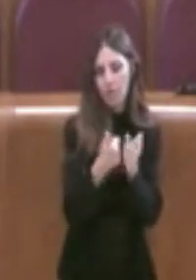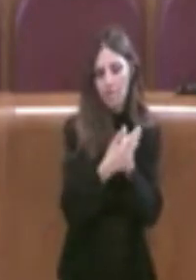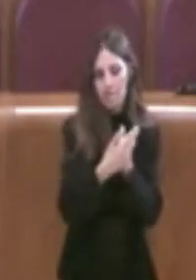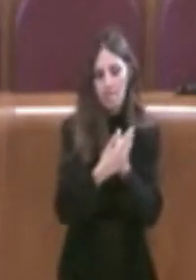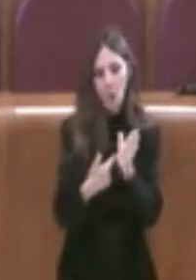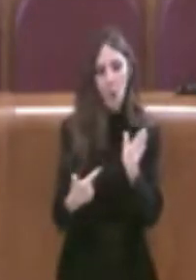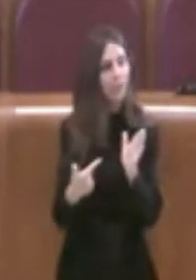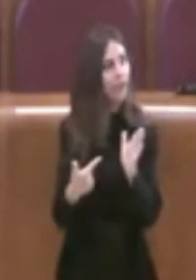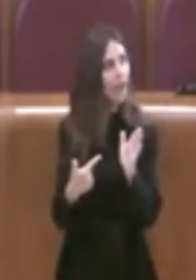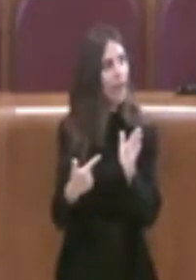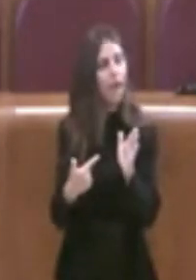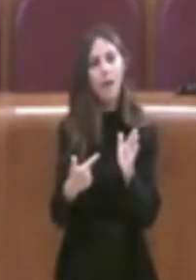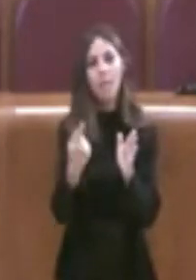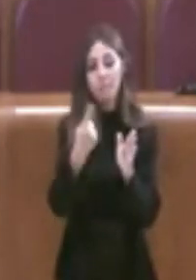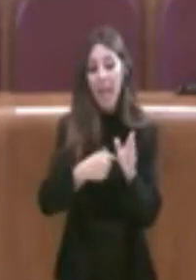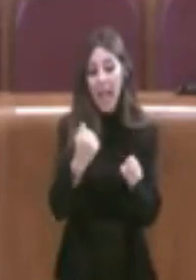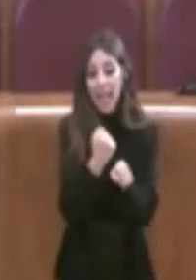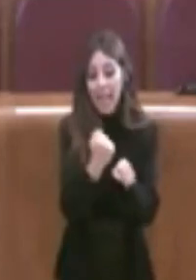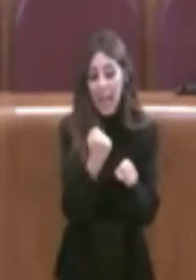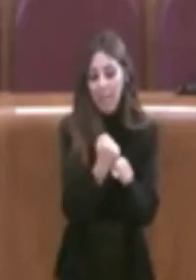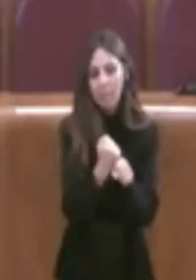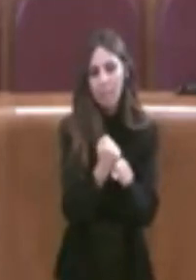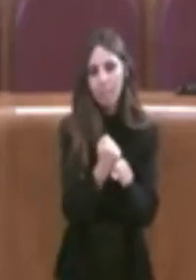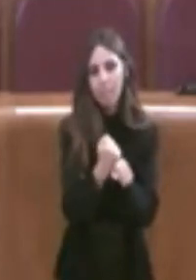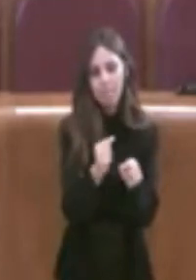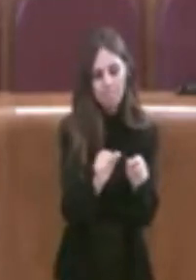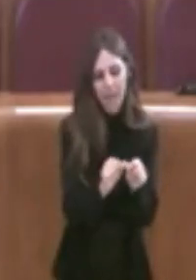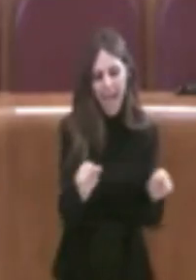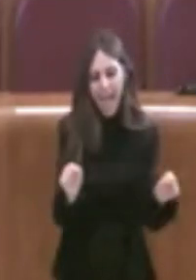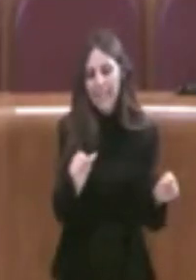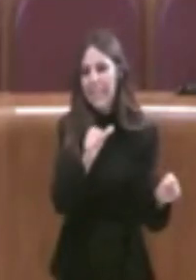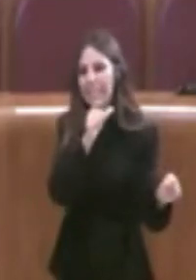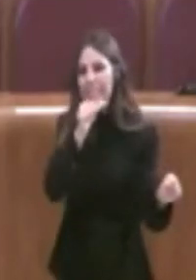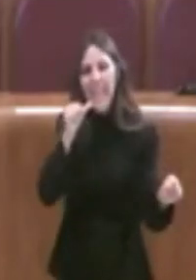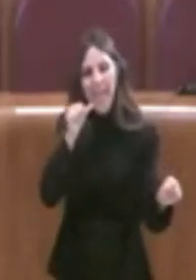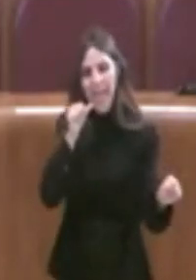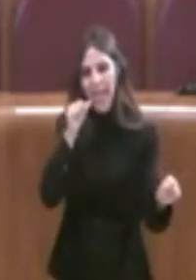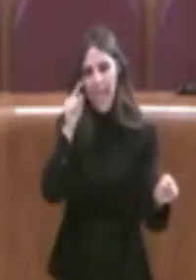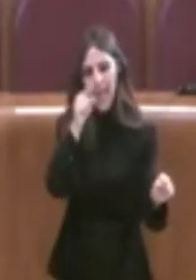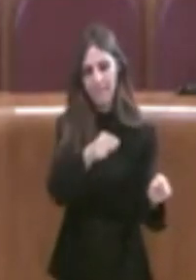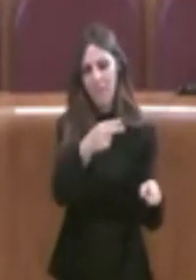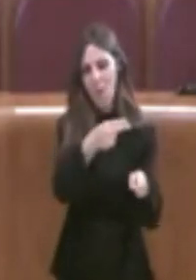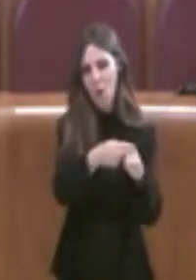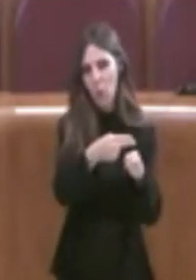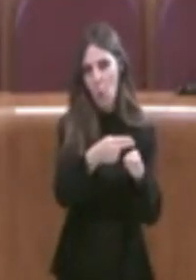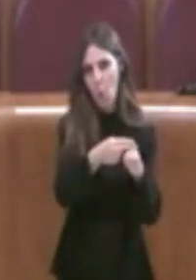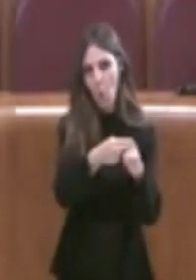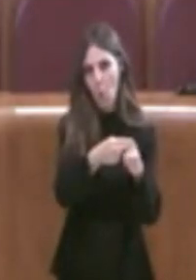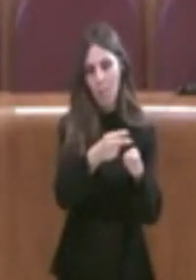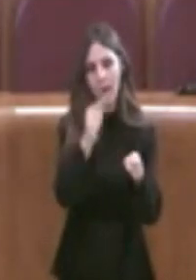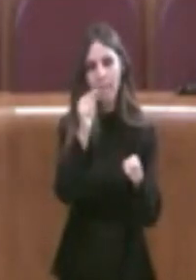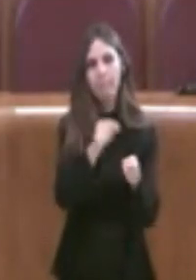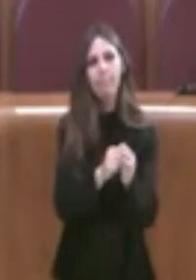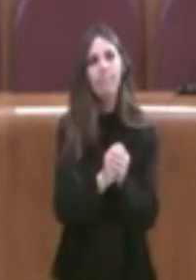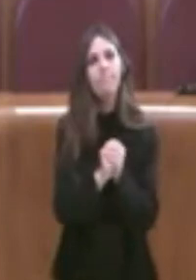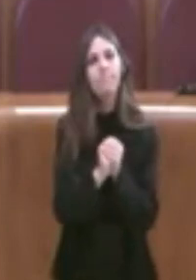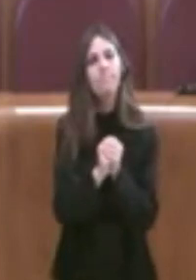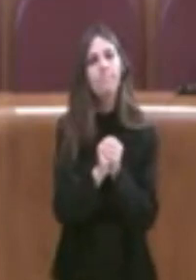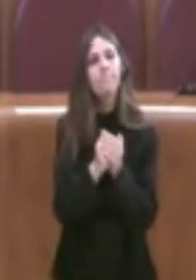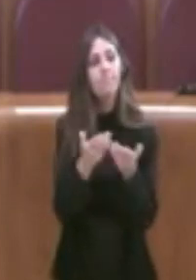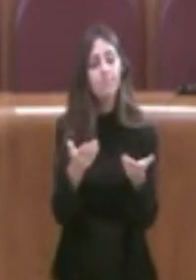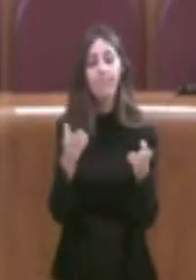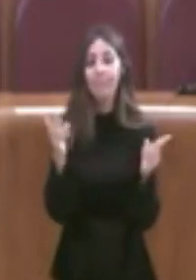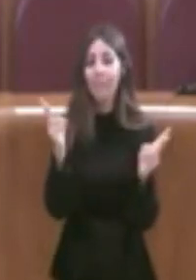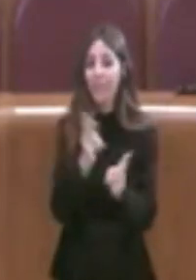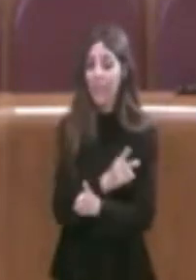sicuramente abbiamo detto è un lavoro fondamentale, necessario, che serve alla città. Adesso possiamo dire che l'aula